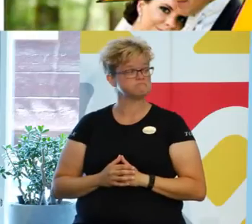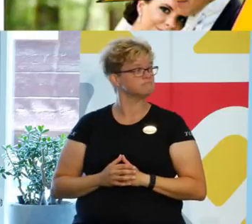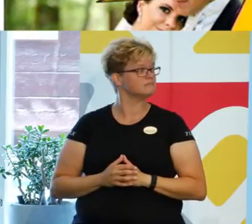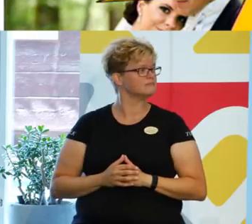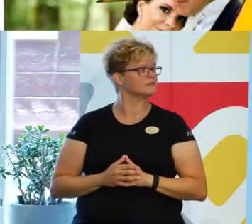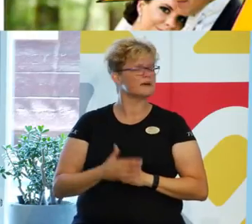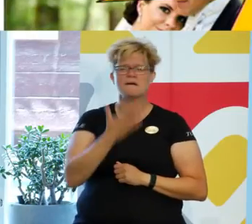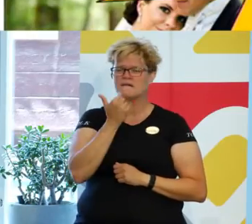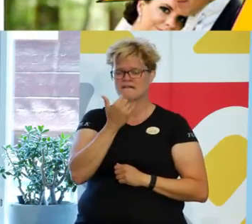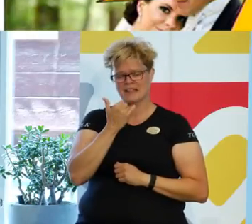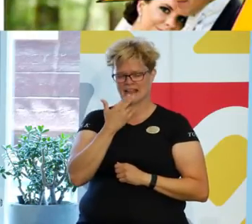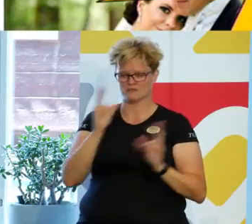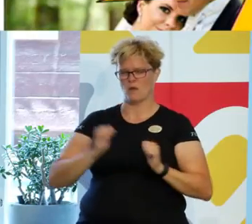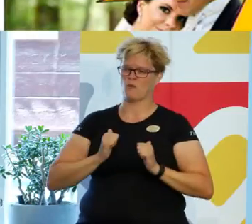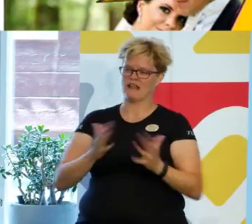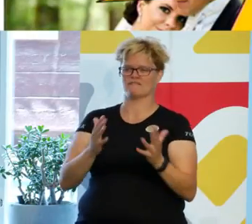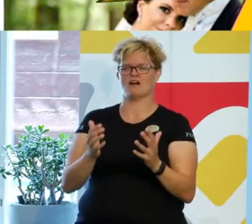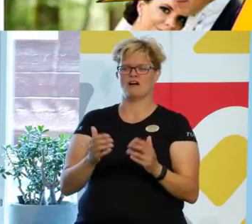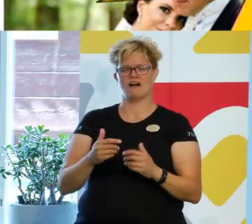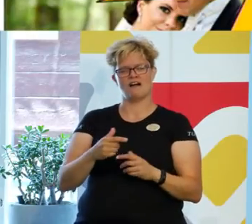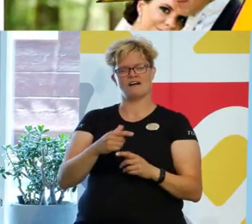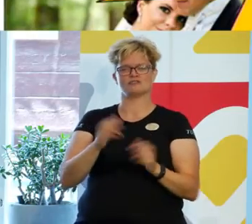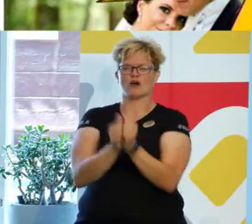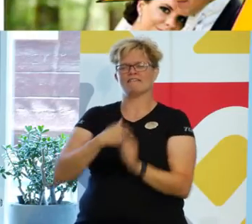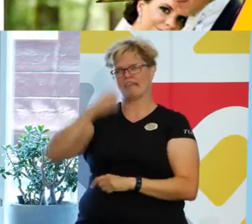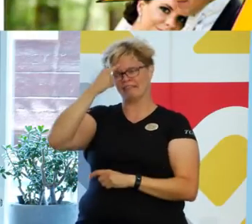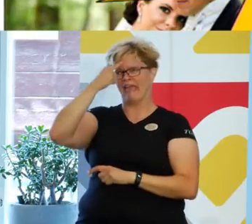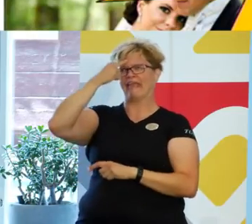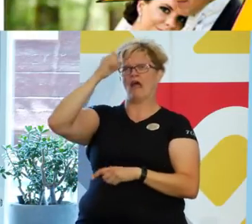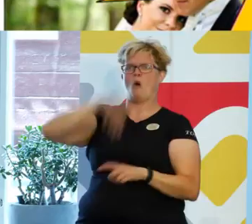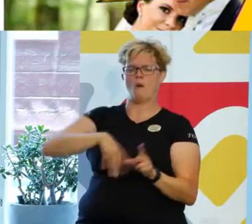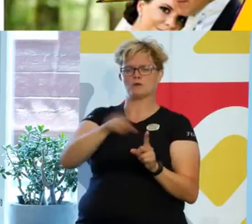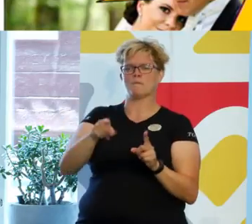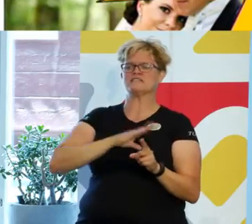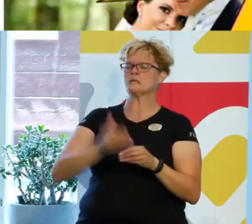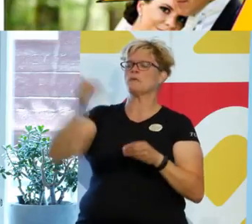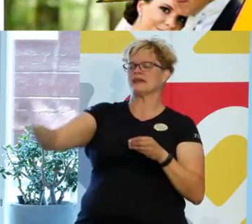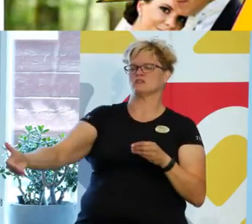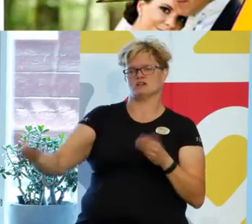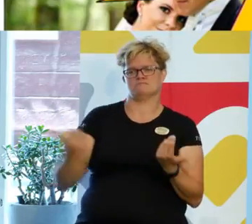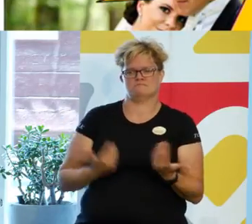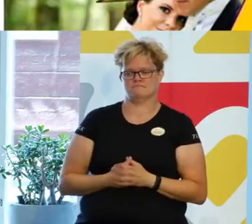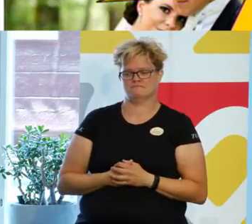Och vilka förgivetaganden gör innanförskapet om utanförskapet?